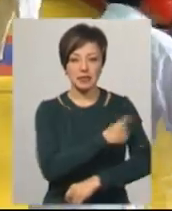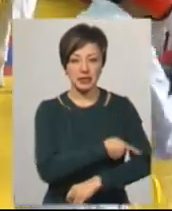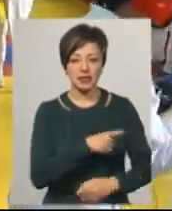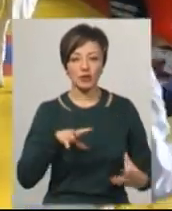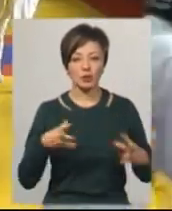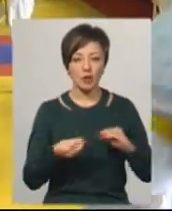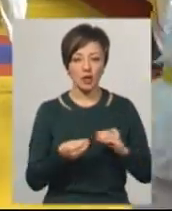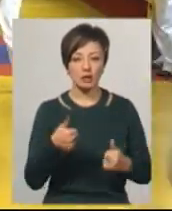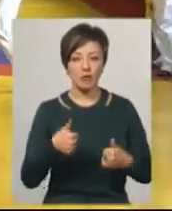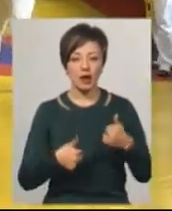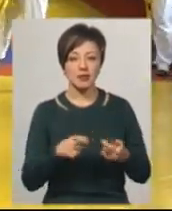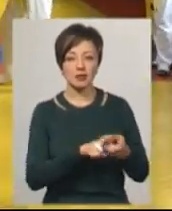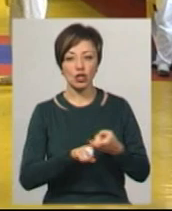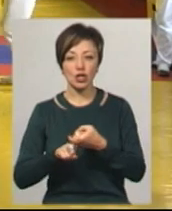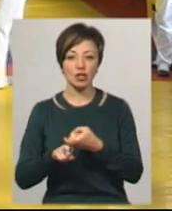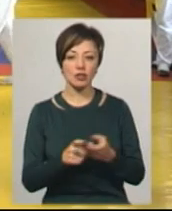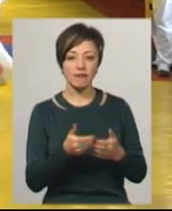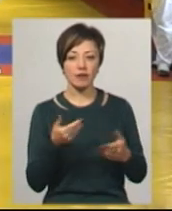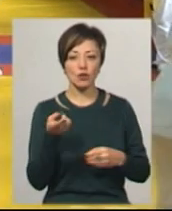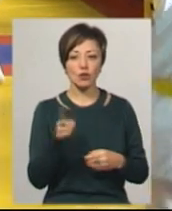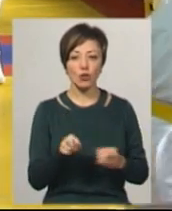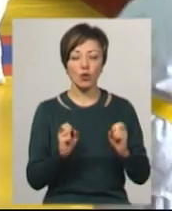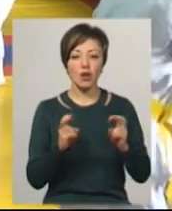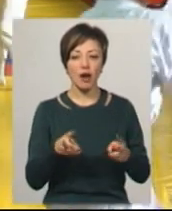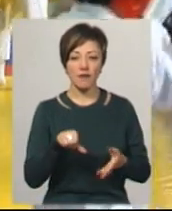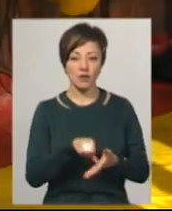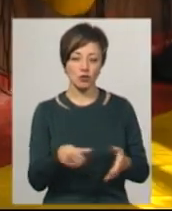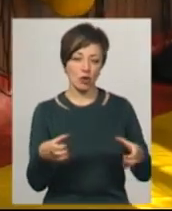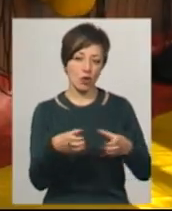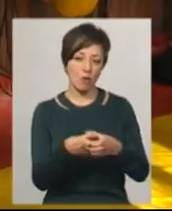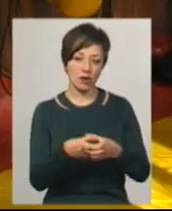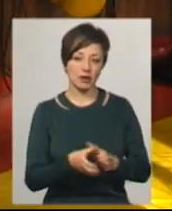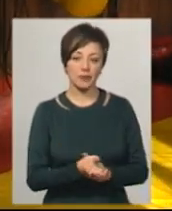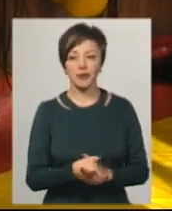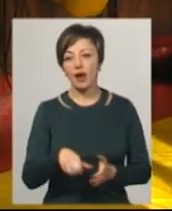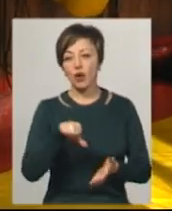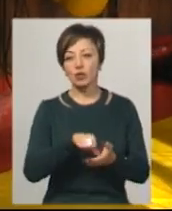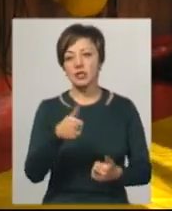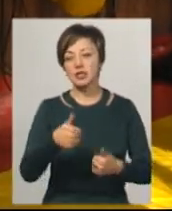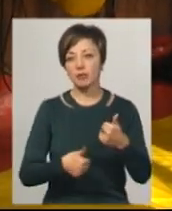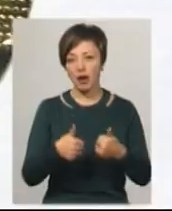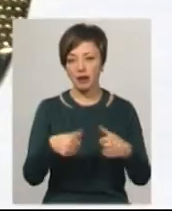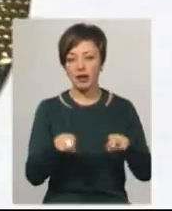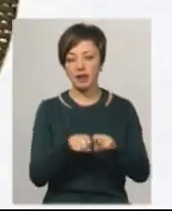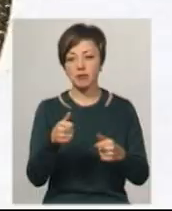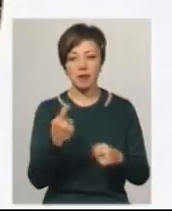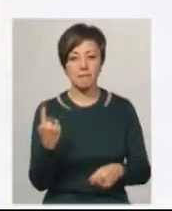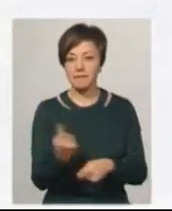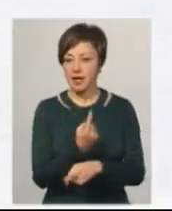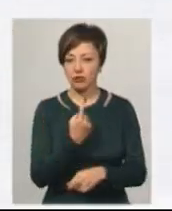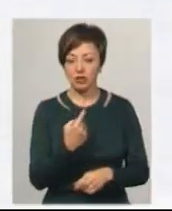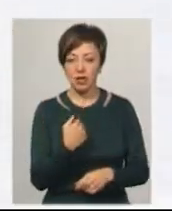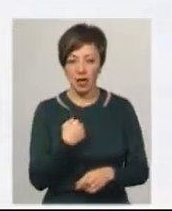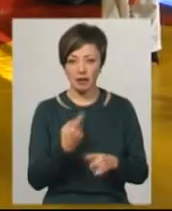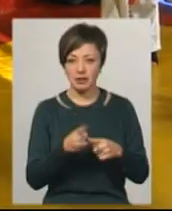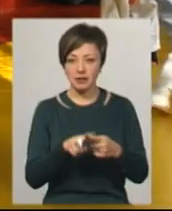Результат змагання залежить від того, як виступить команда. Учасний змагань Ростислав Дуда на такі змагання перше. На